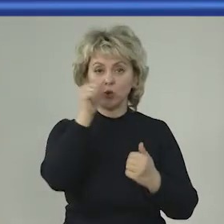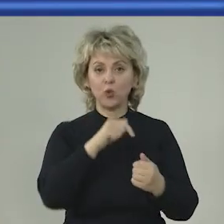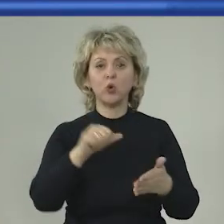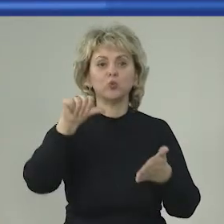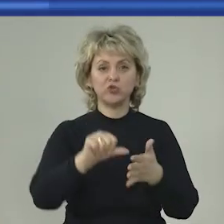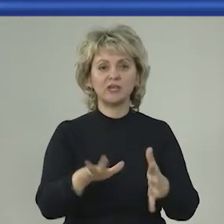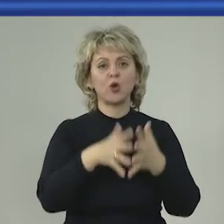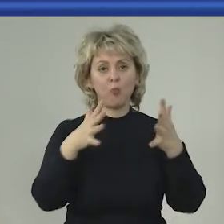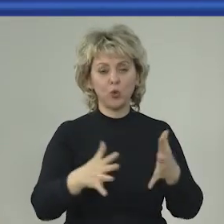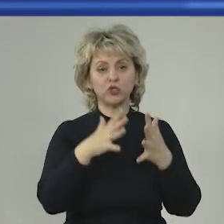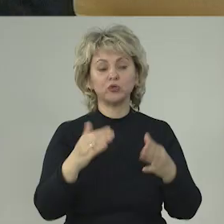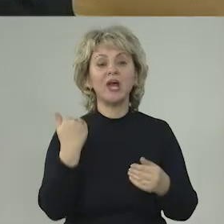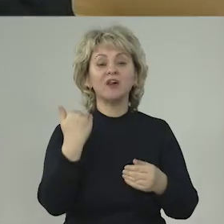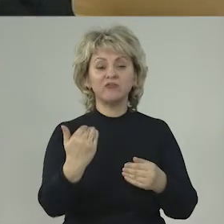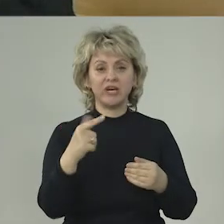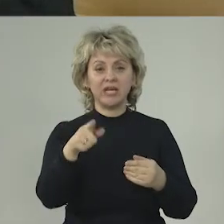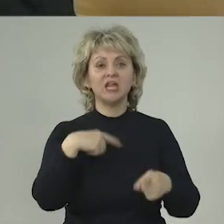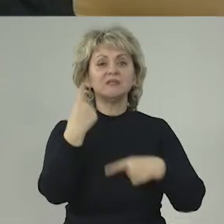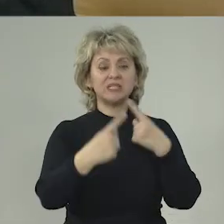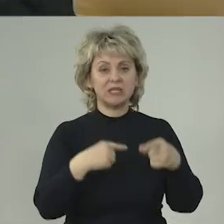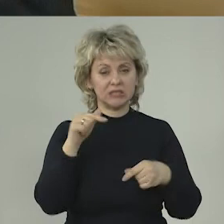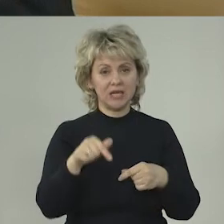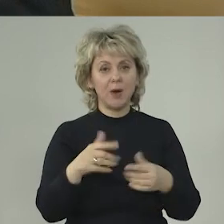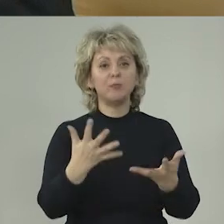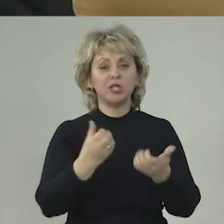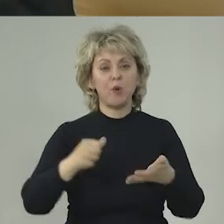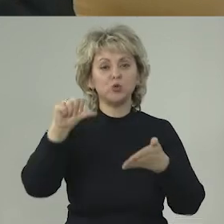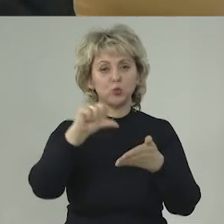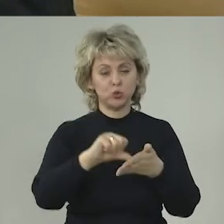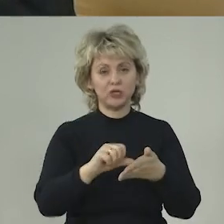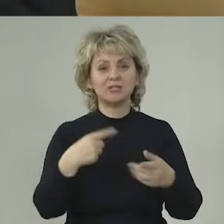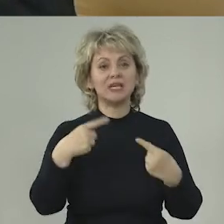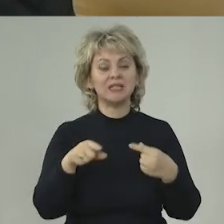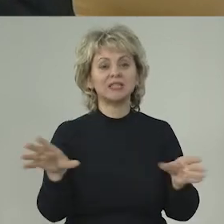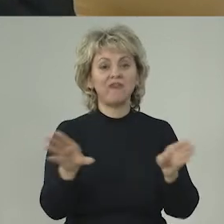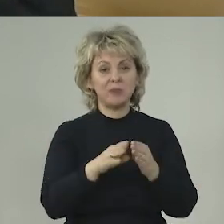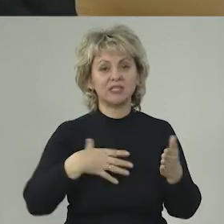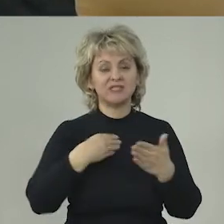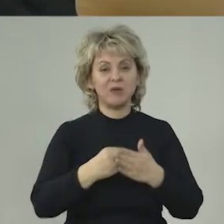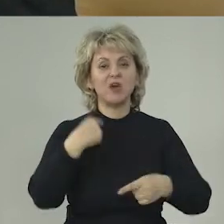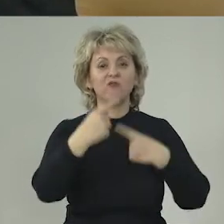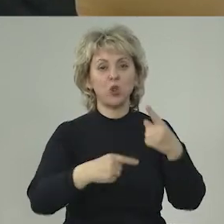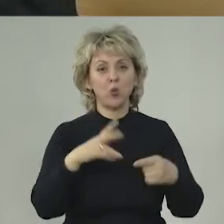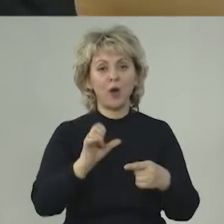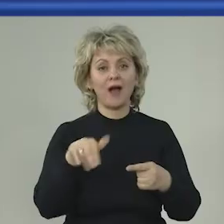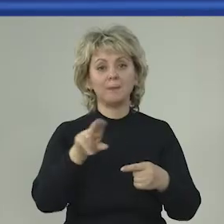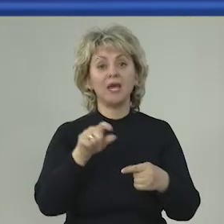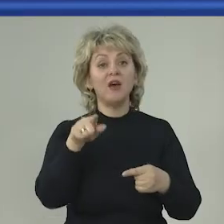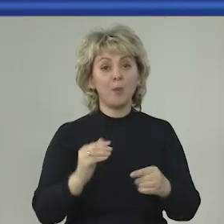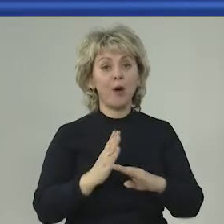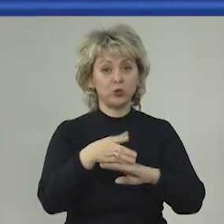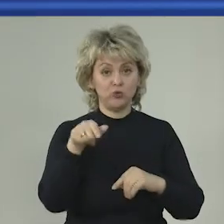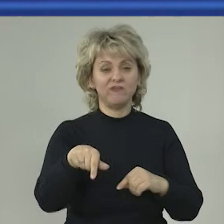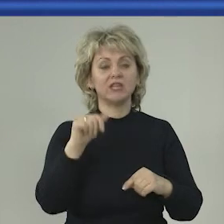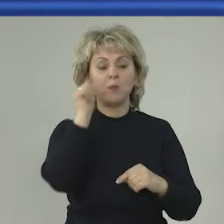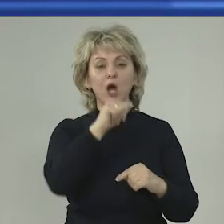участников становится все больше. Вы всегда принимаете участие, иногда даже со своими внуками. Пойдете ли в